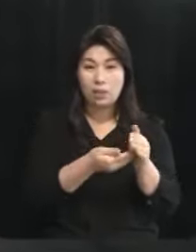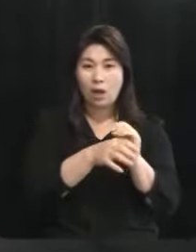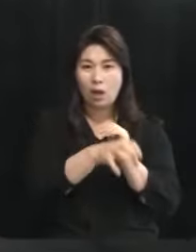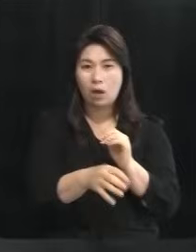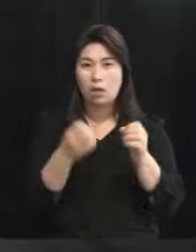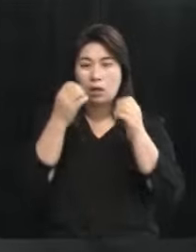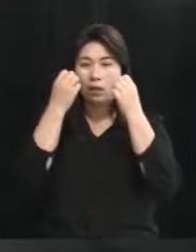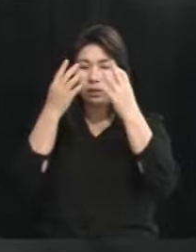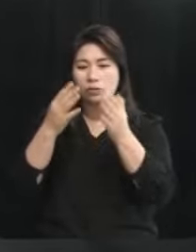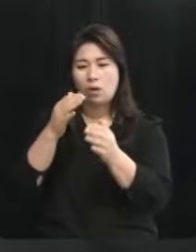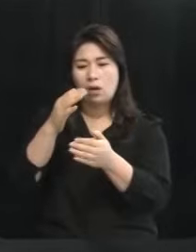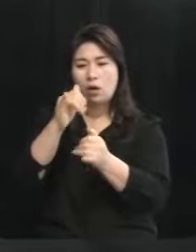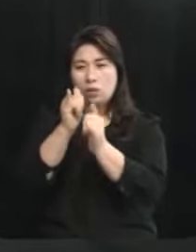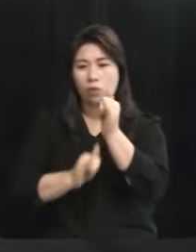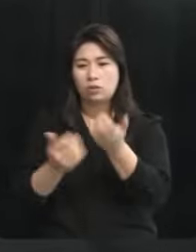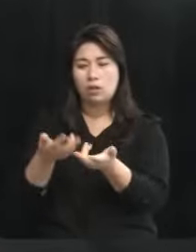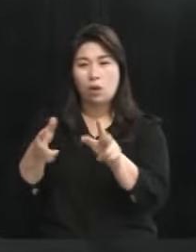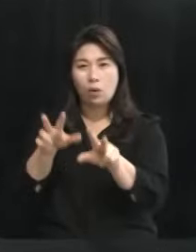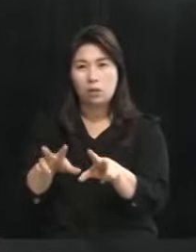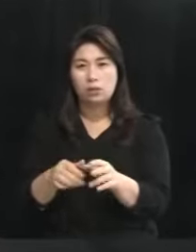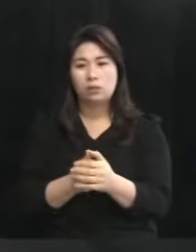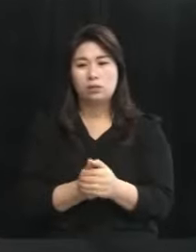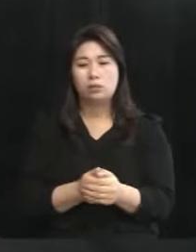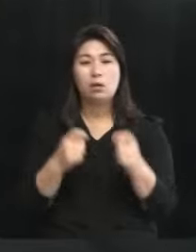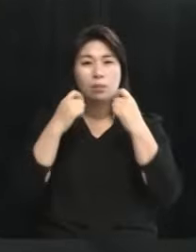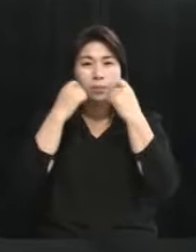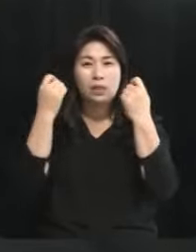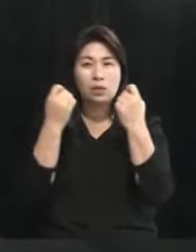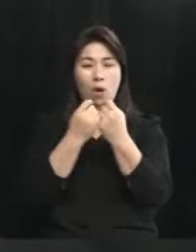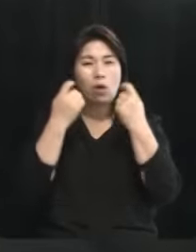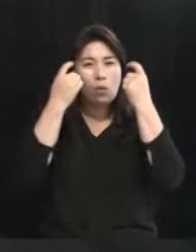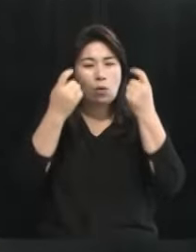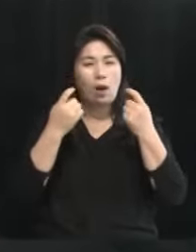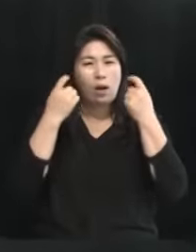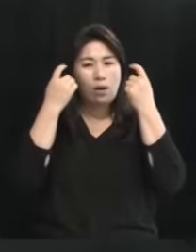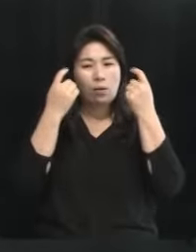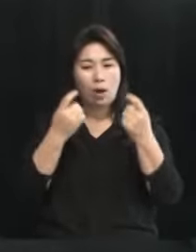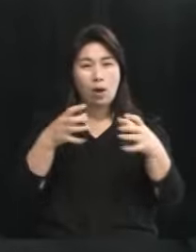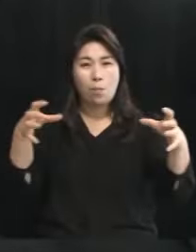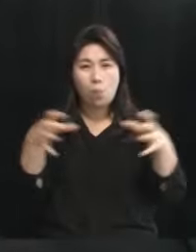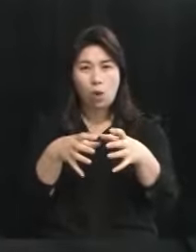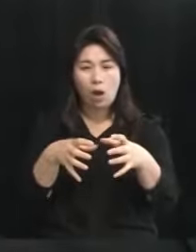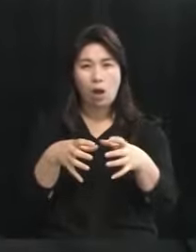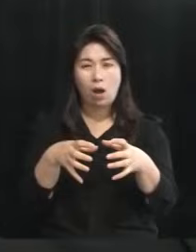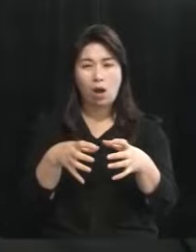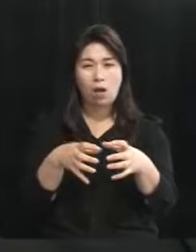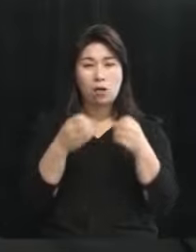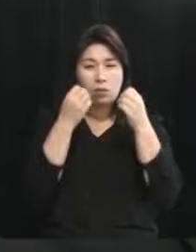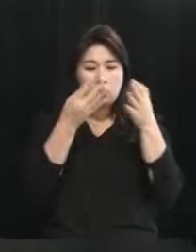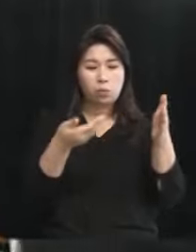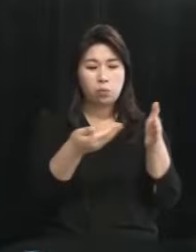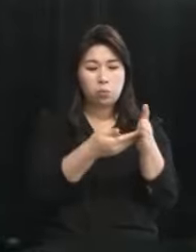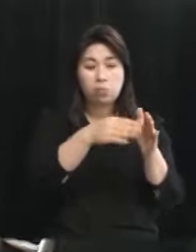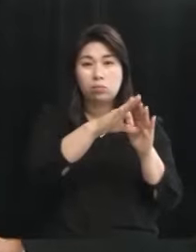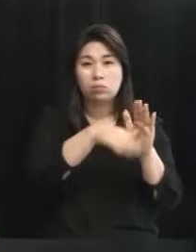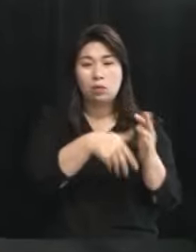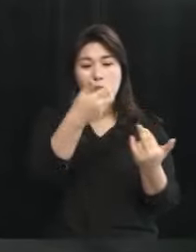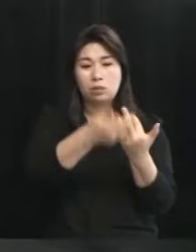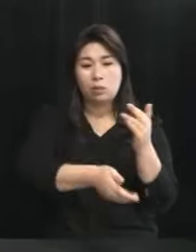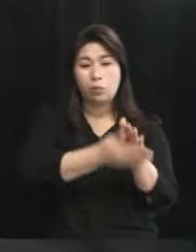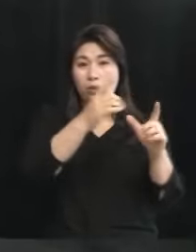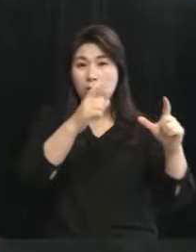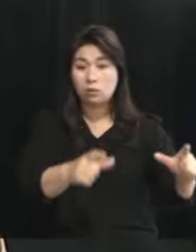신화역사월드 민간 복합형 관광미향이 생겼을 때 서귀포